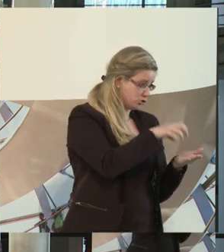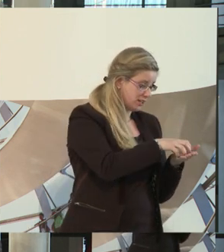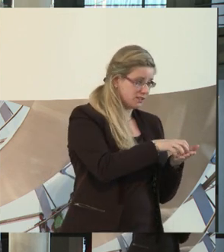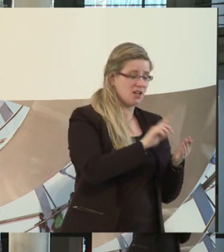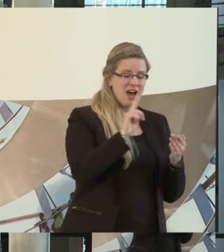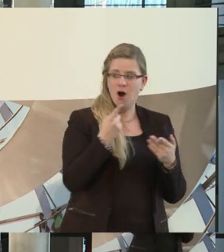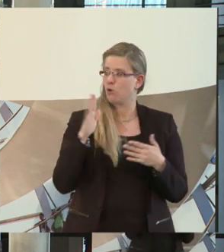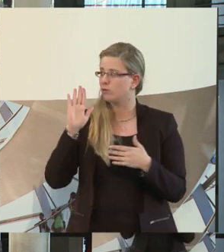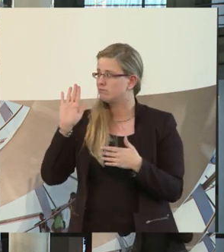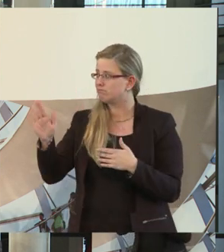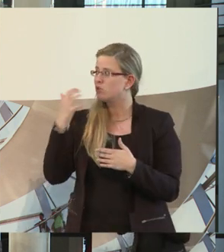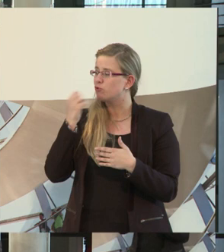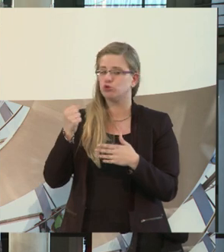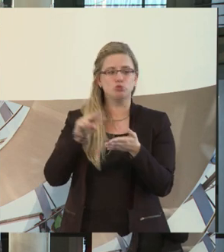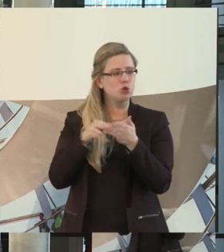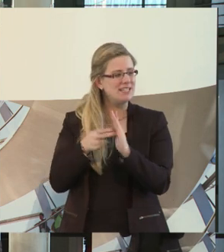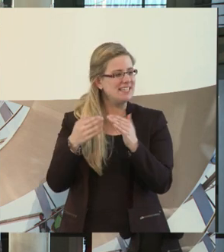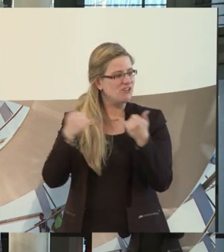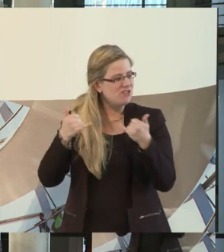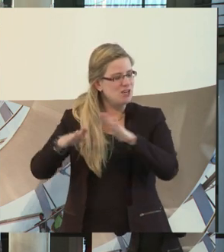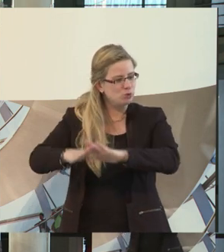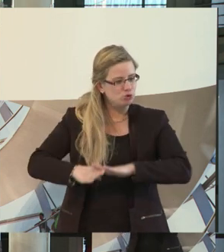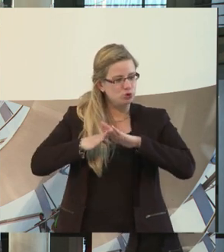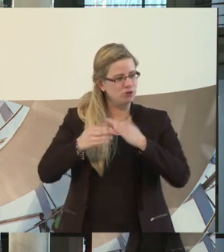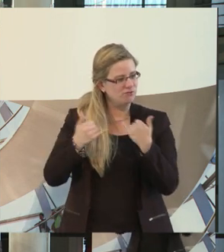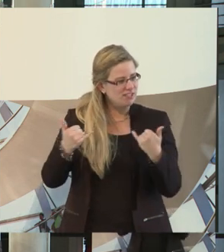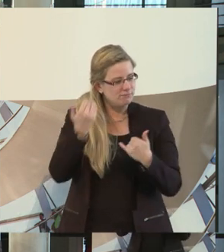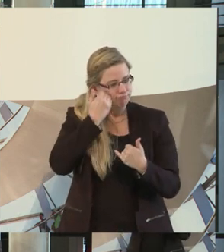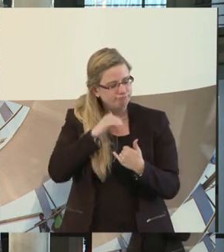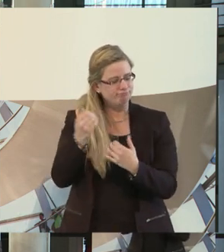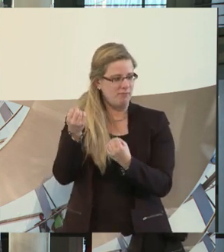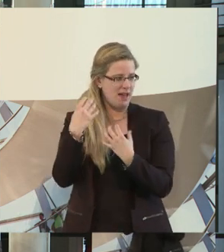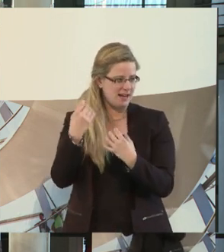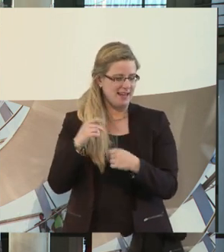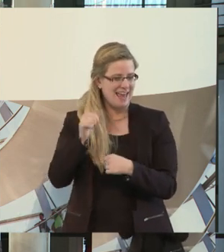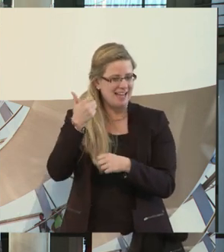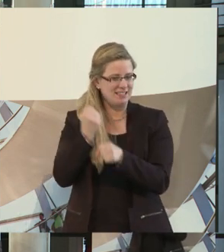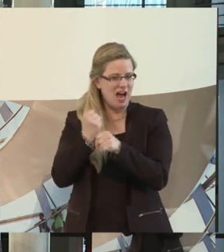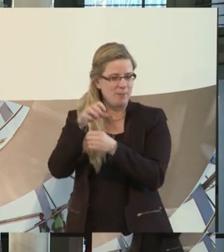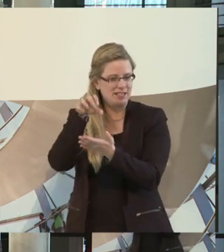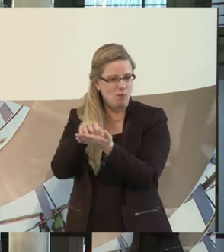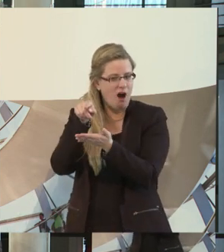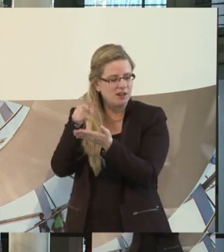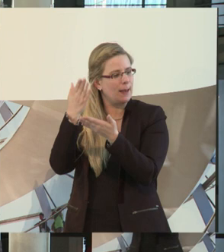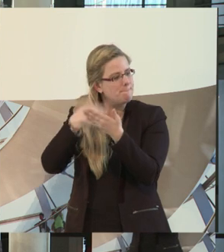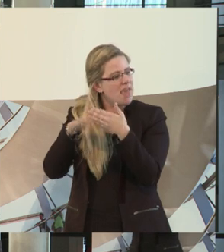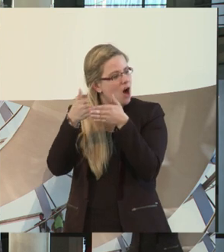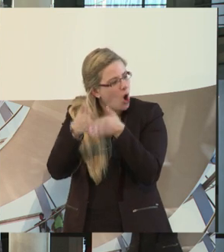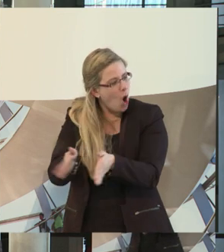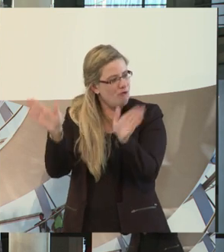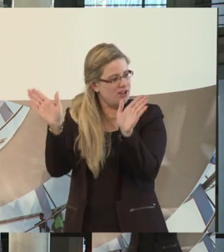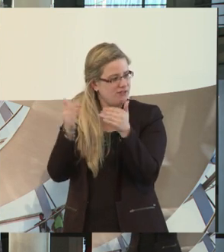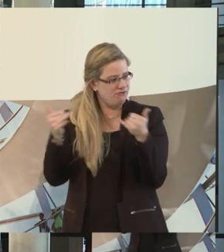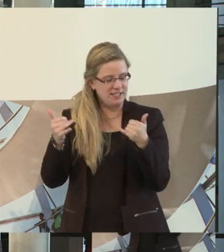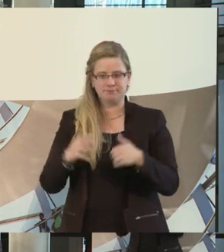dass Sie da stärker als Unterstützung tun können, um den ersten Arbeitsmarkt da zu führen? Die Öffnung des ersten Arbeitsmarkt. Also zur ersten